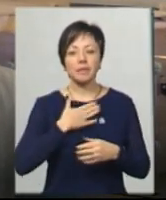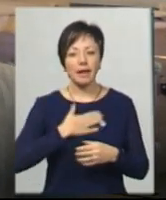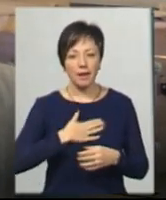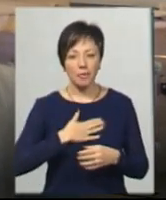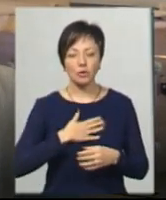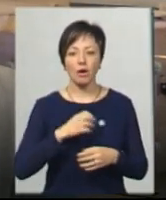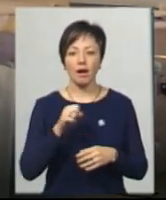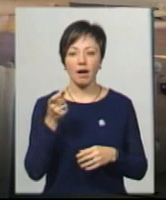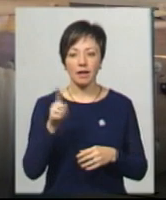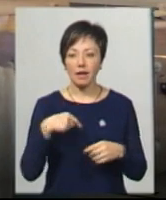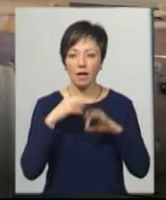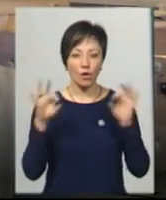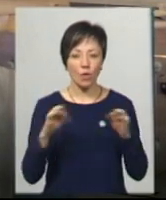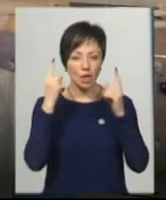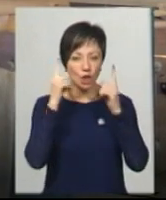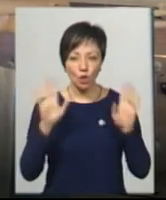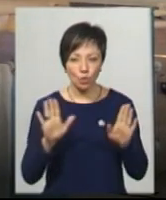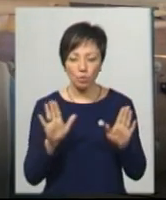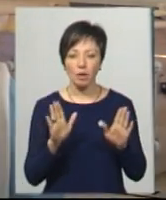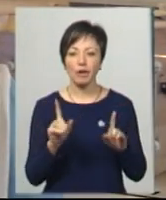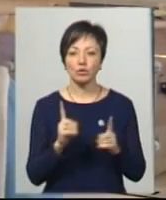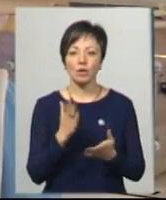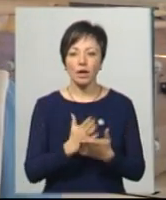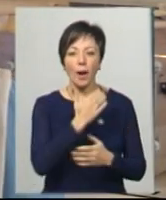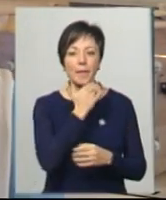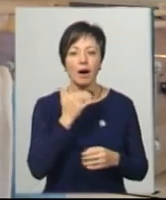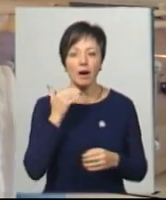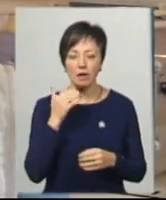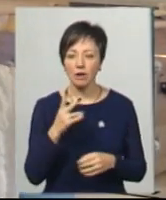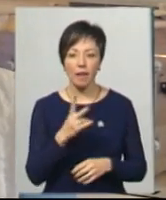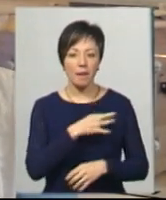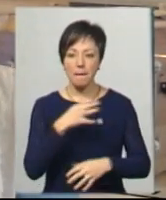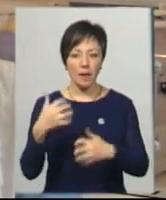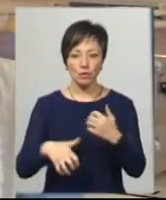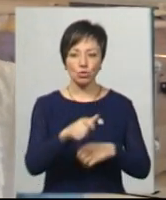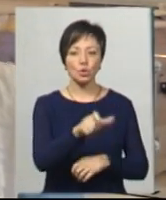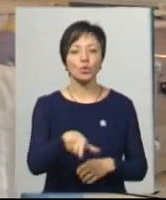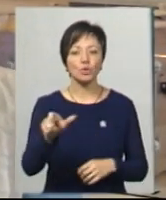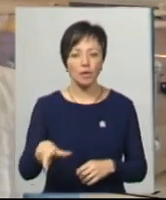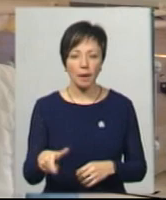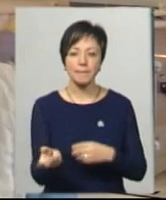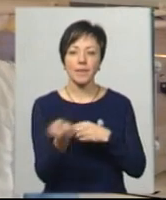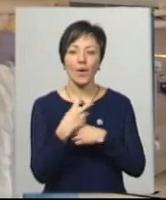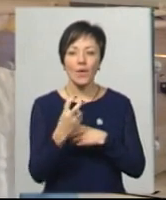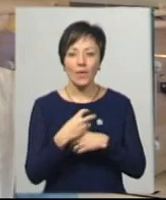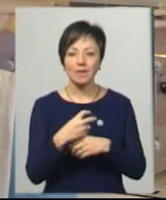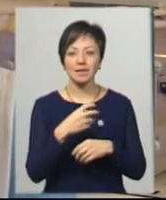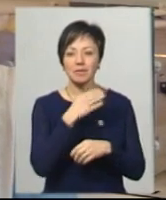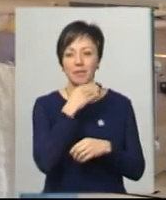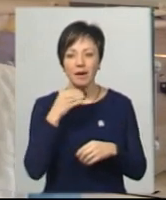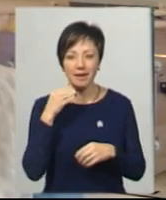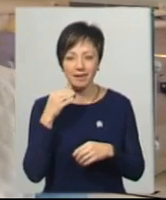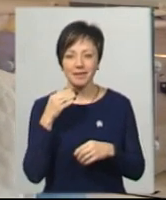приємно, адже я ніколи не думала, що є настільки багато небайдужих людей. До нас приходили не одні,